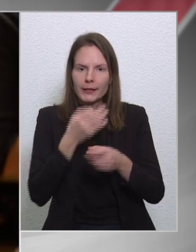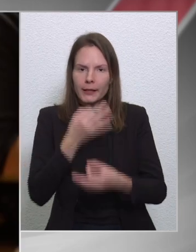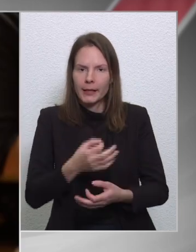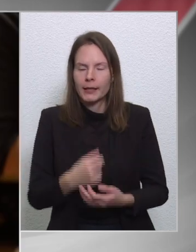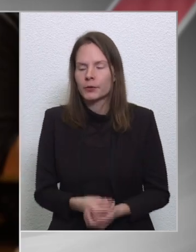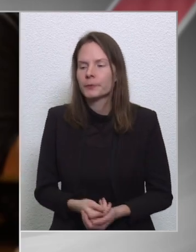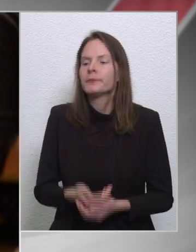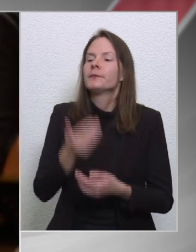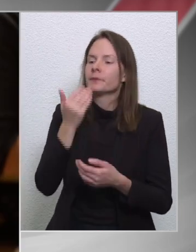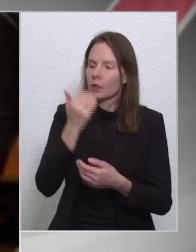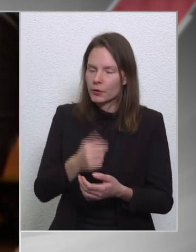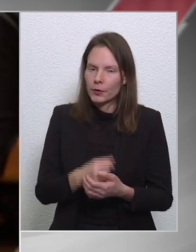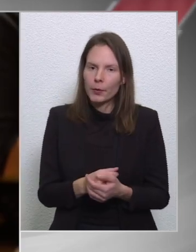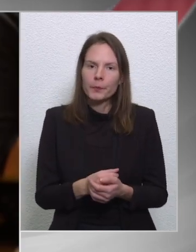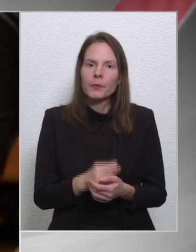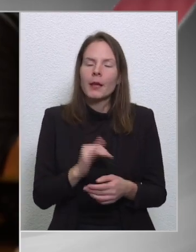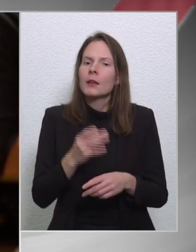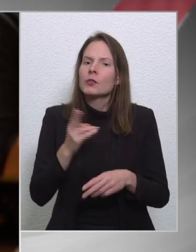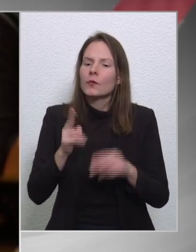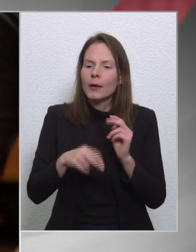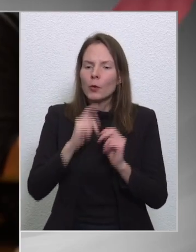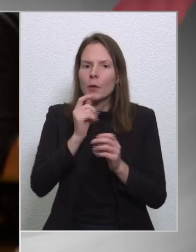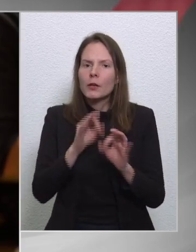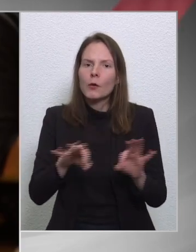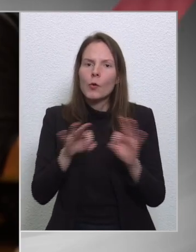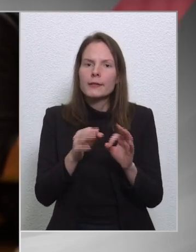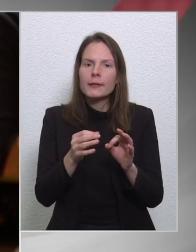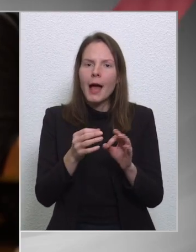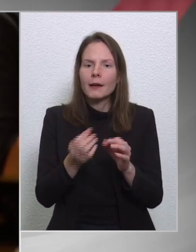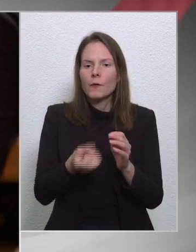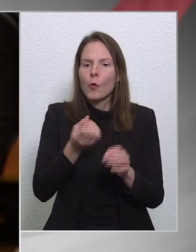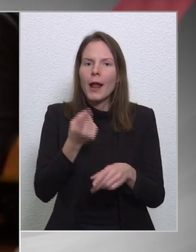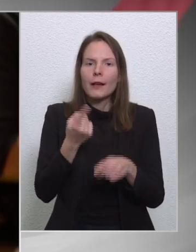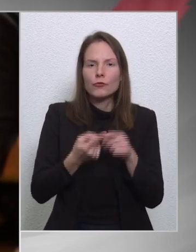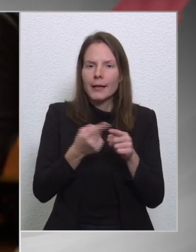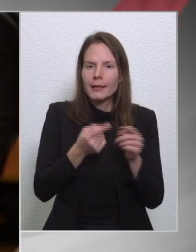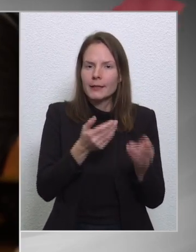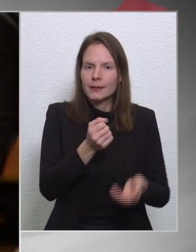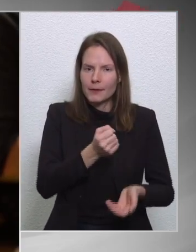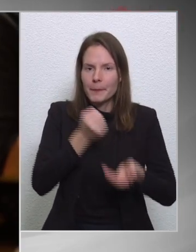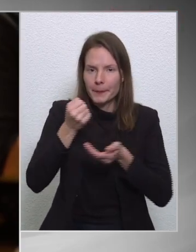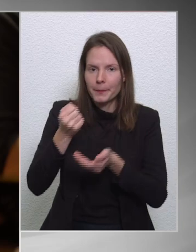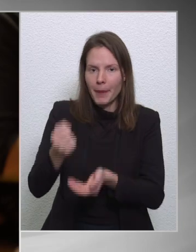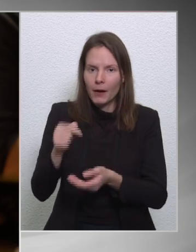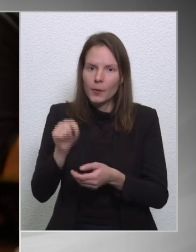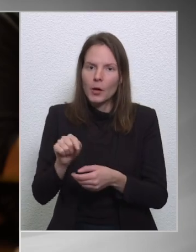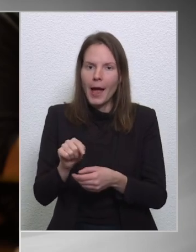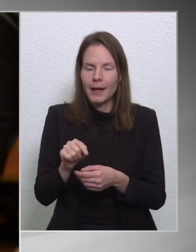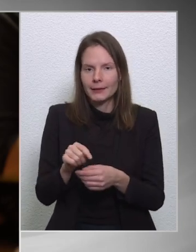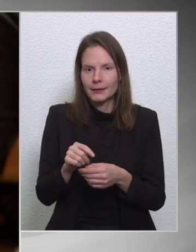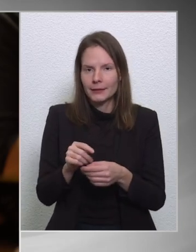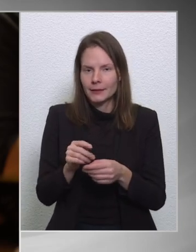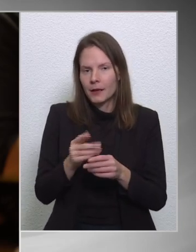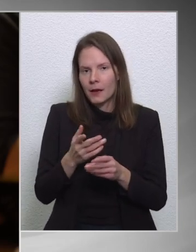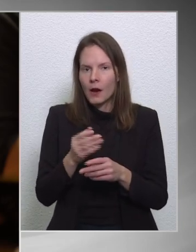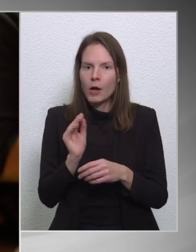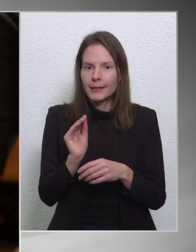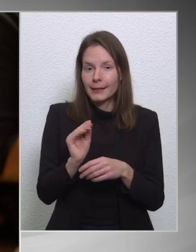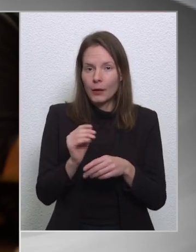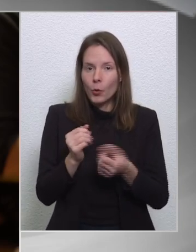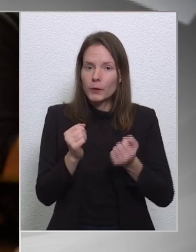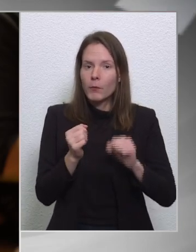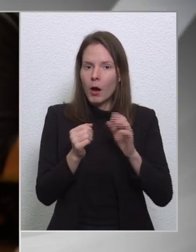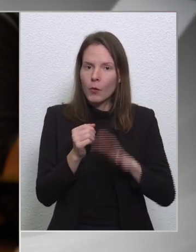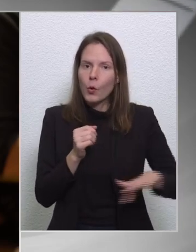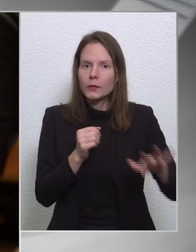Köszönöm. És végül azt, hogy megkapja Magyarország a források egy részét, tekinthető-e annak, hogy nem vált be a baloldali